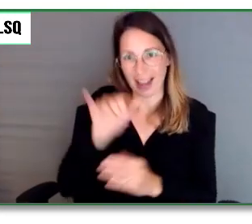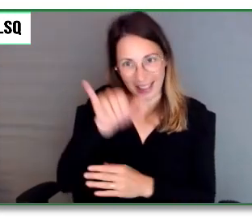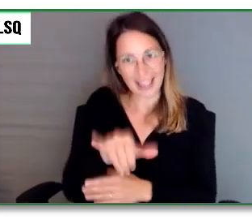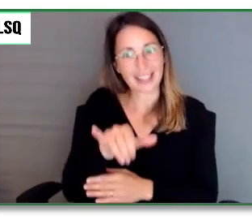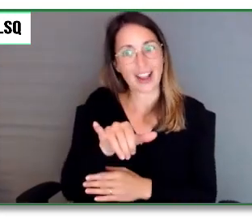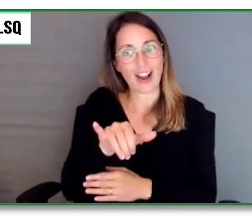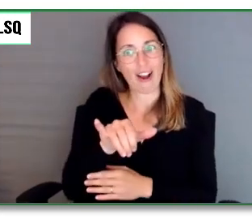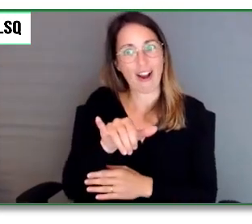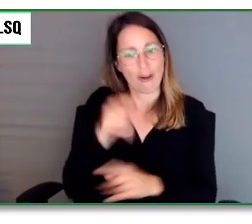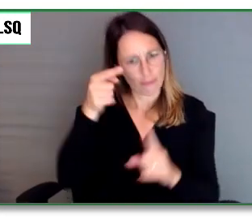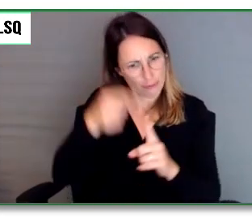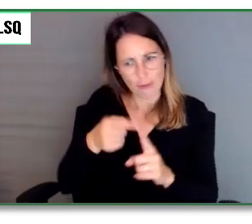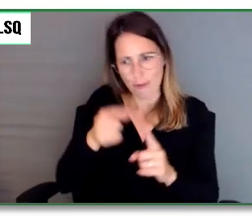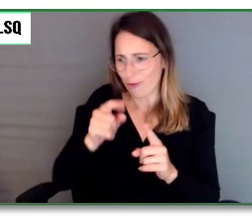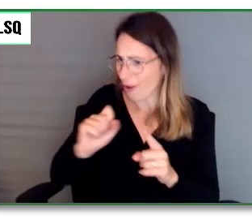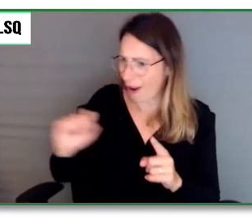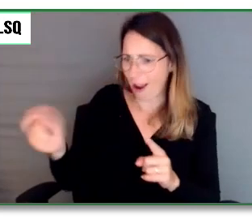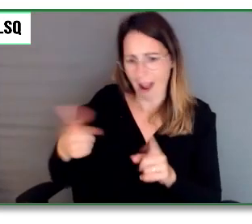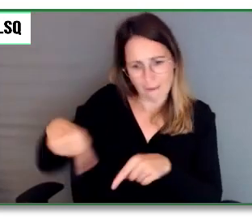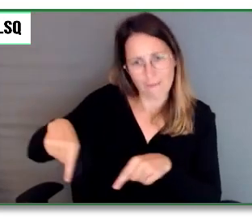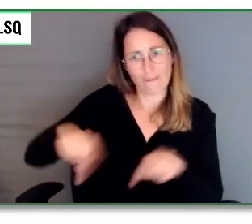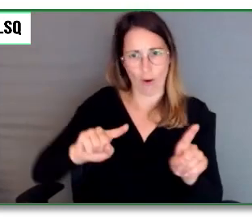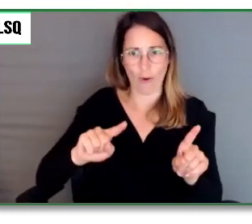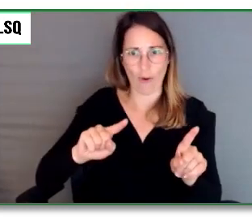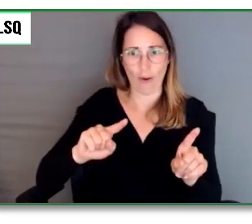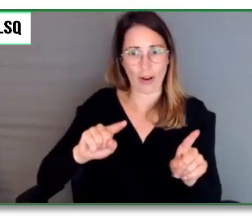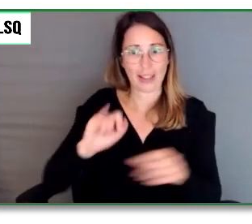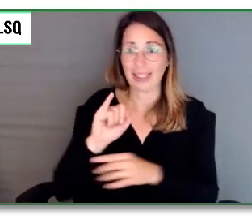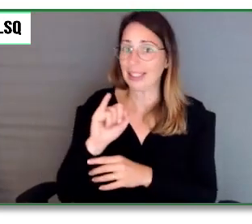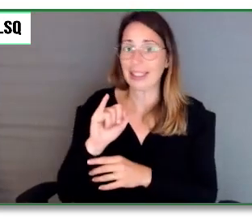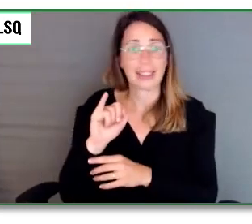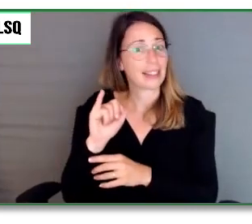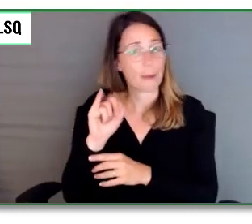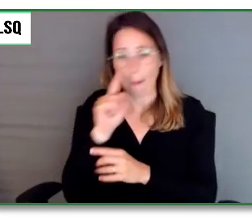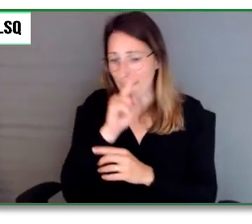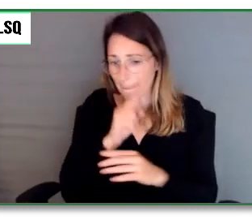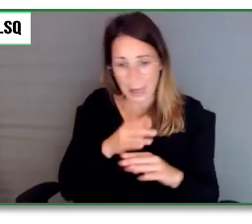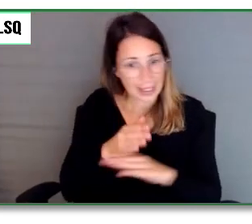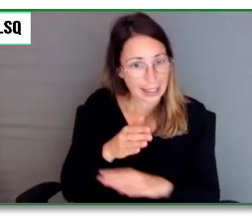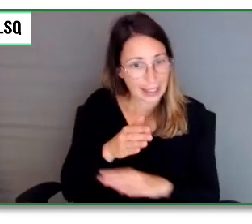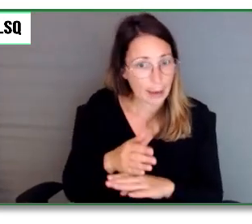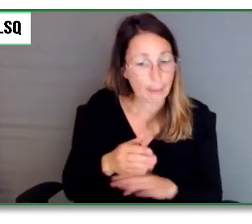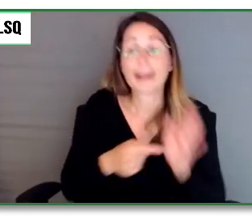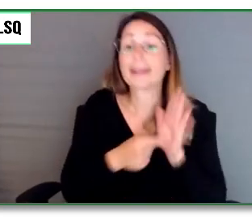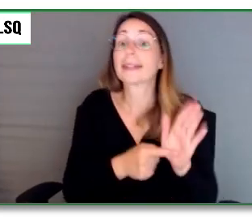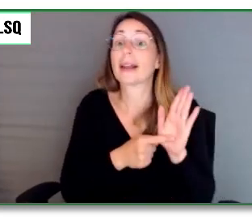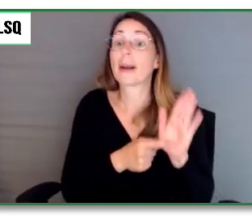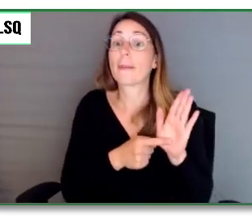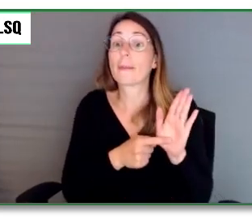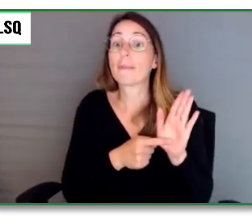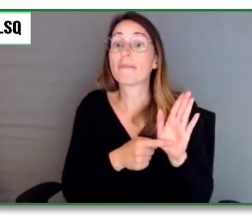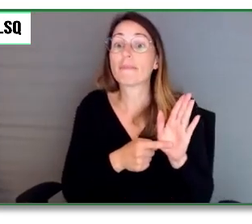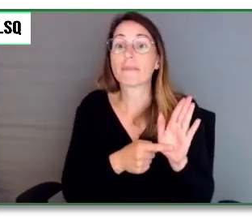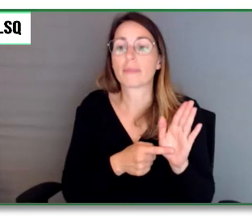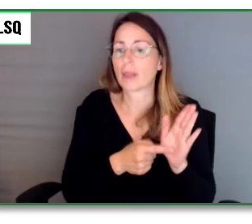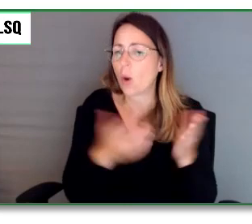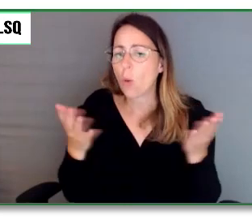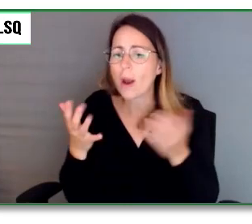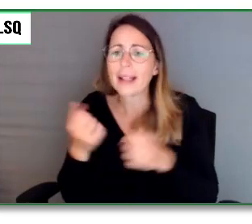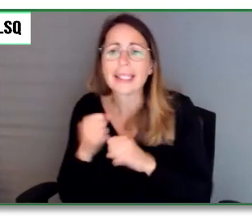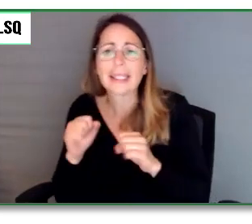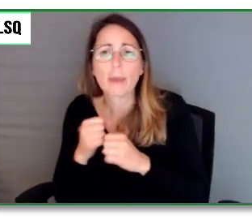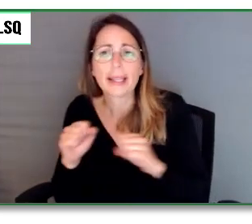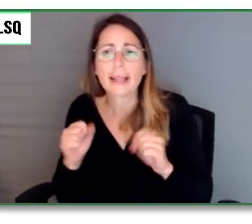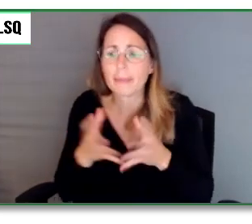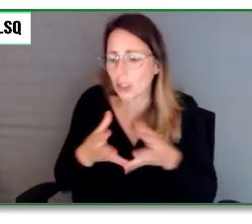Lorsque ce n'est pas accessible, cherchez ce qui est disponible en termes de solutions. Parfois nous